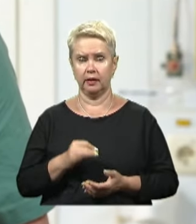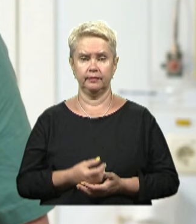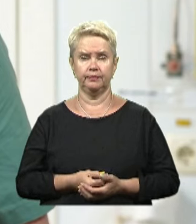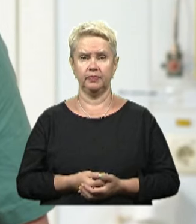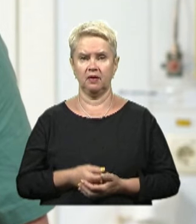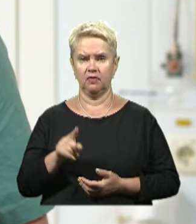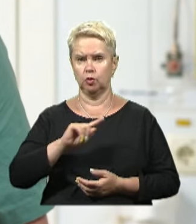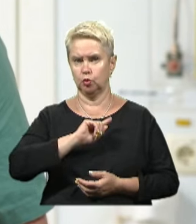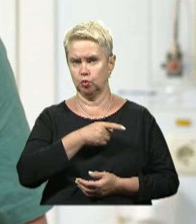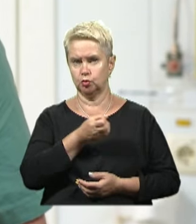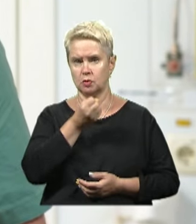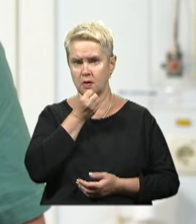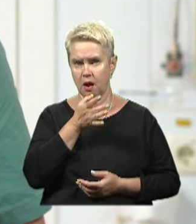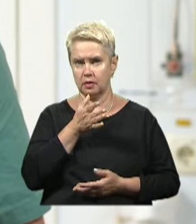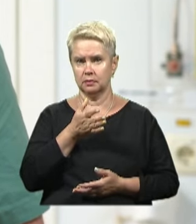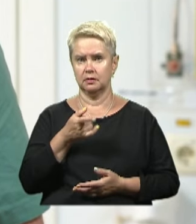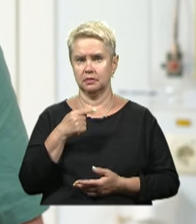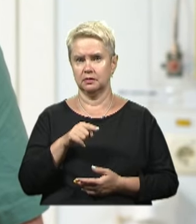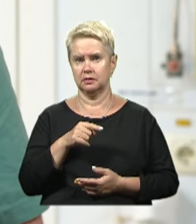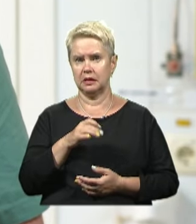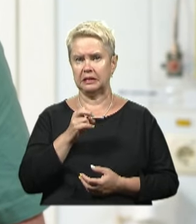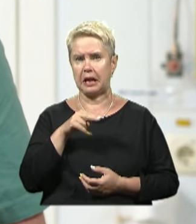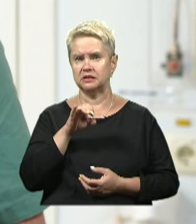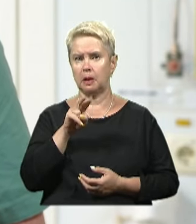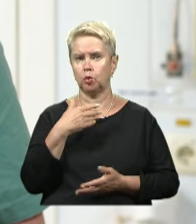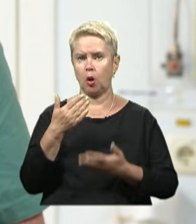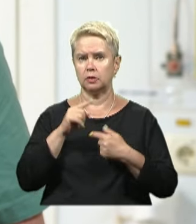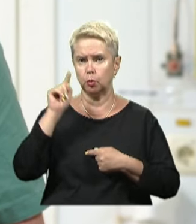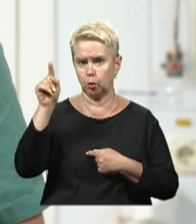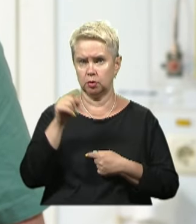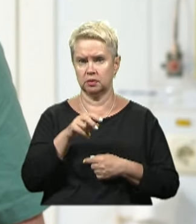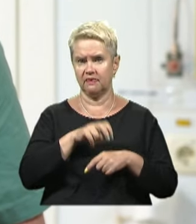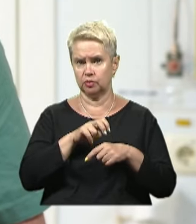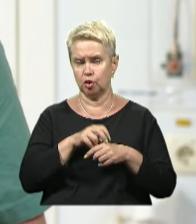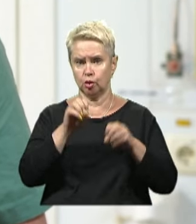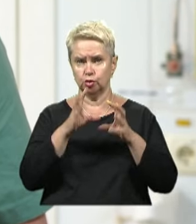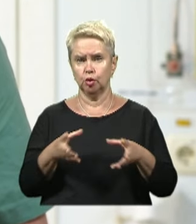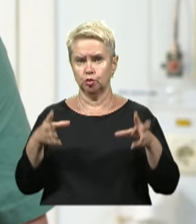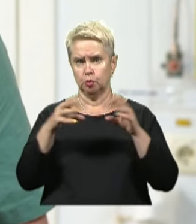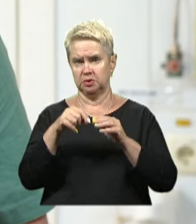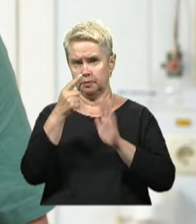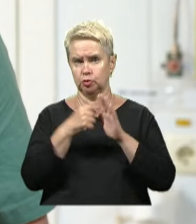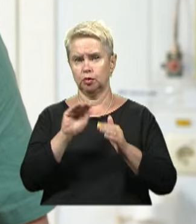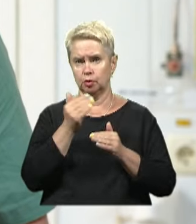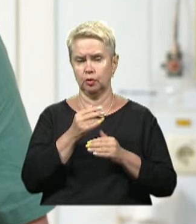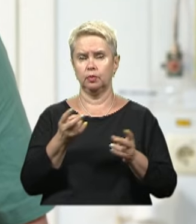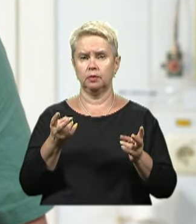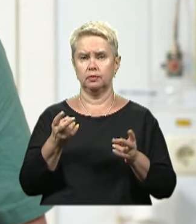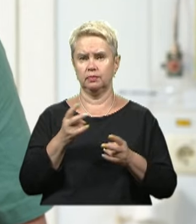дуже гарно контактують із трансплантологом з Ахмадітою. Вирішили сумісне питання, що дитину